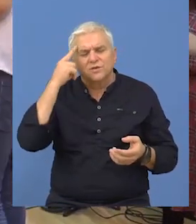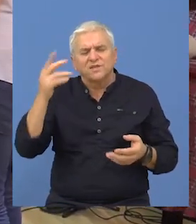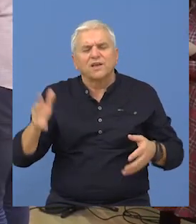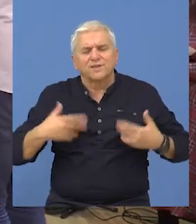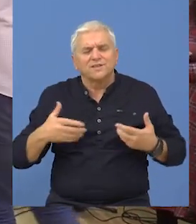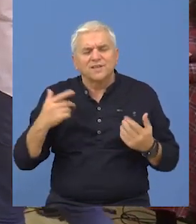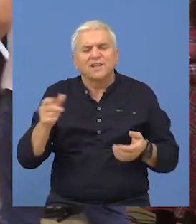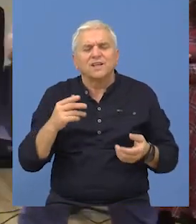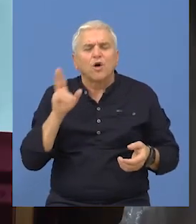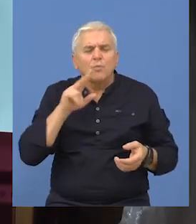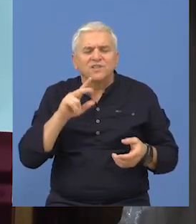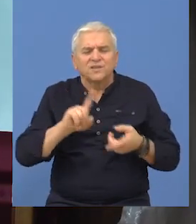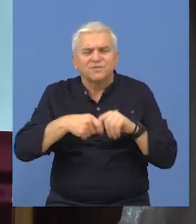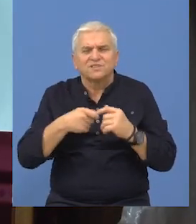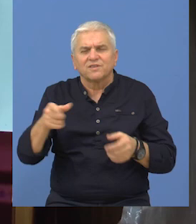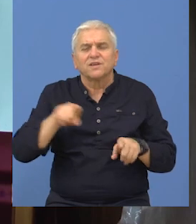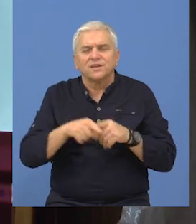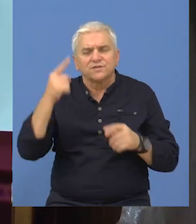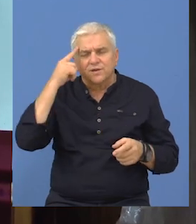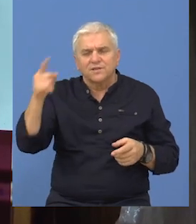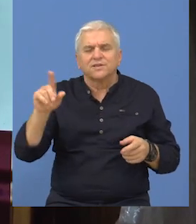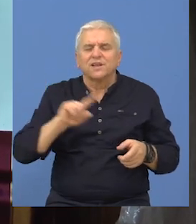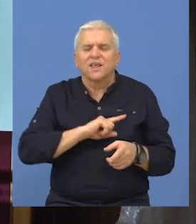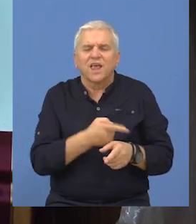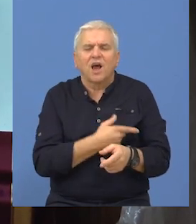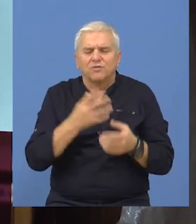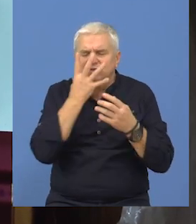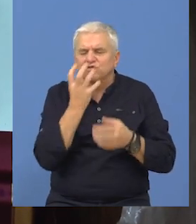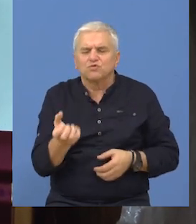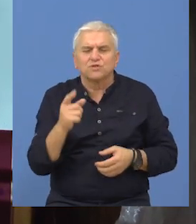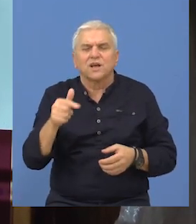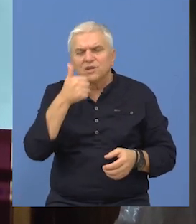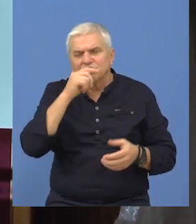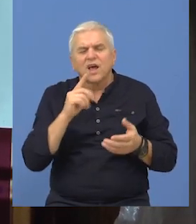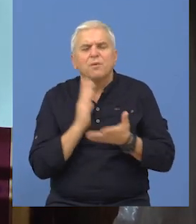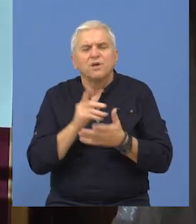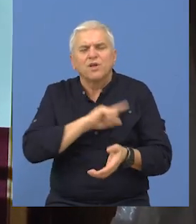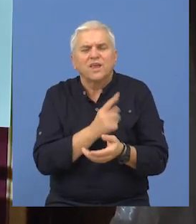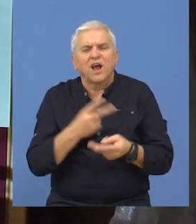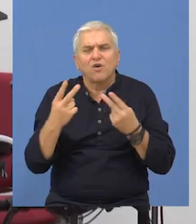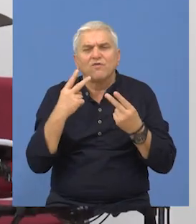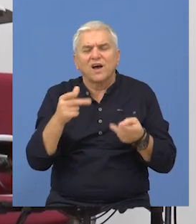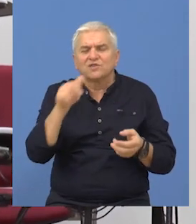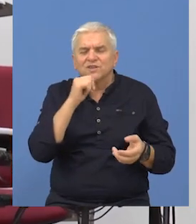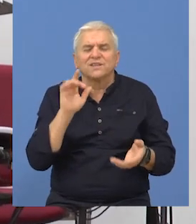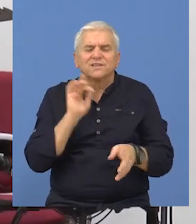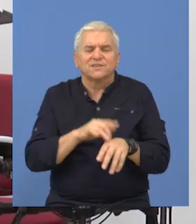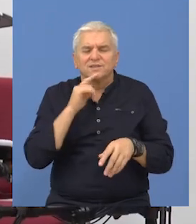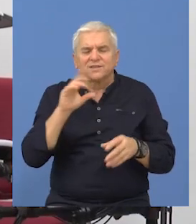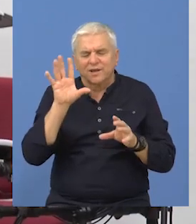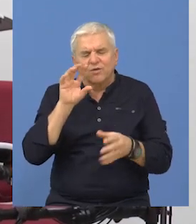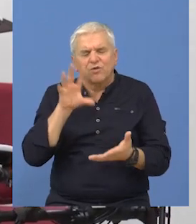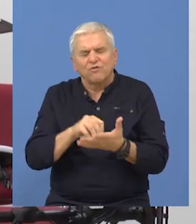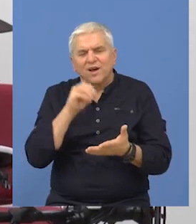najjednostavnijim stvarima, a isto tako znaju i da se veoma rastuže. Ono što je za mene bilo od izuzetnog značaja, to je da sam